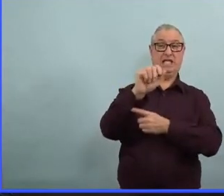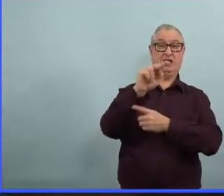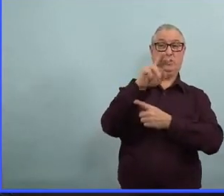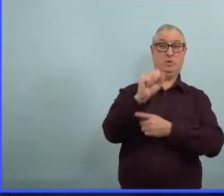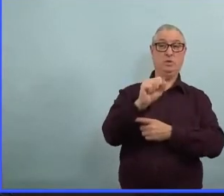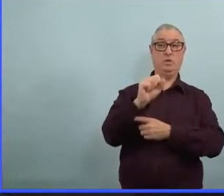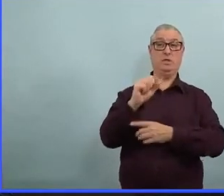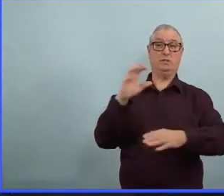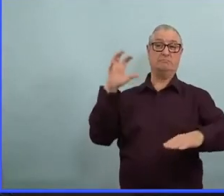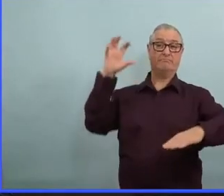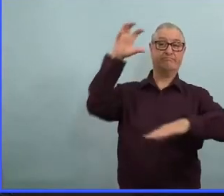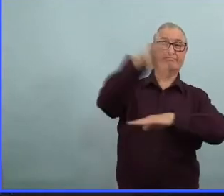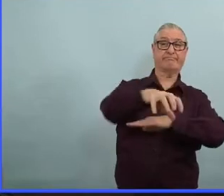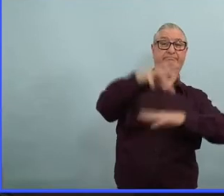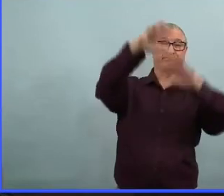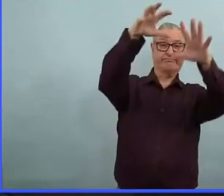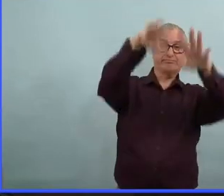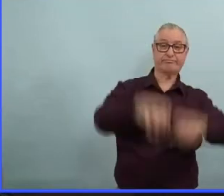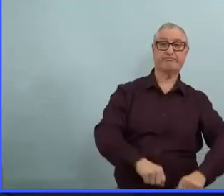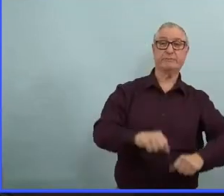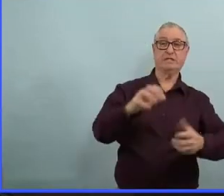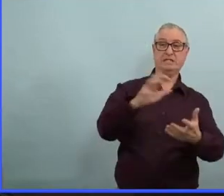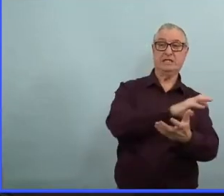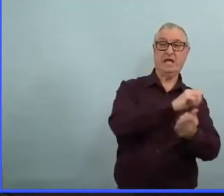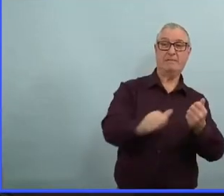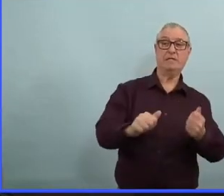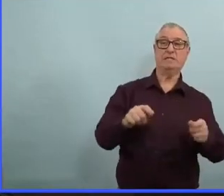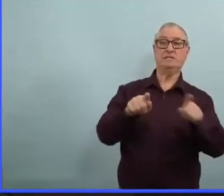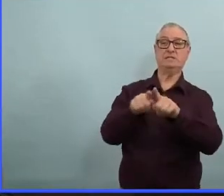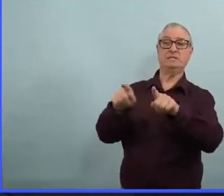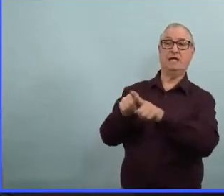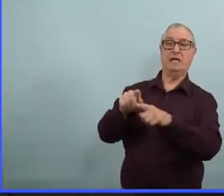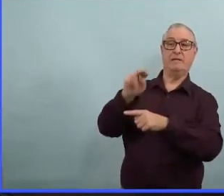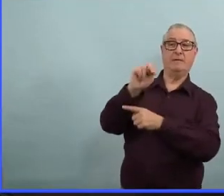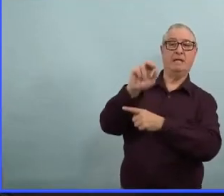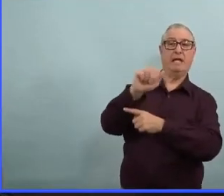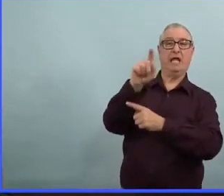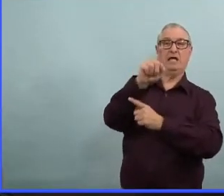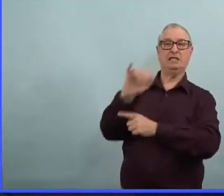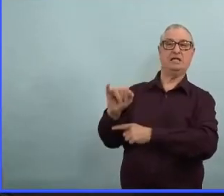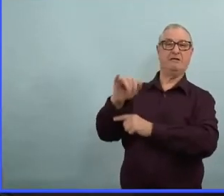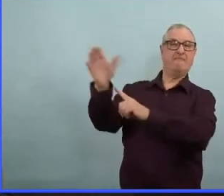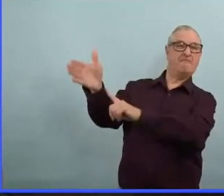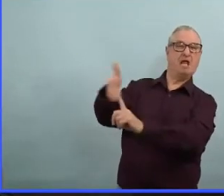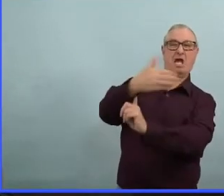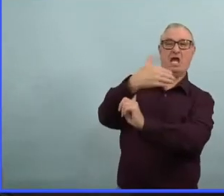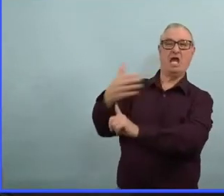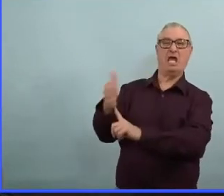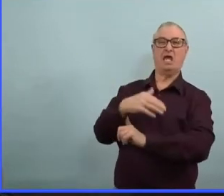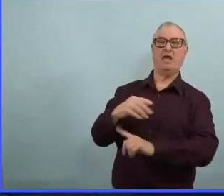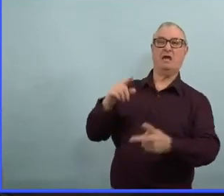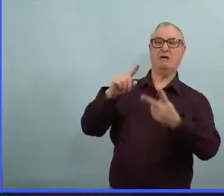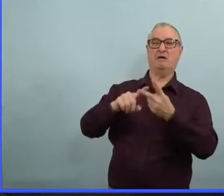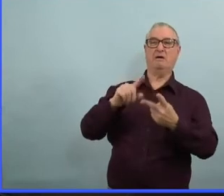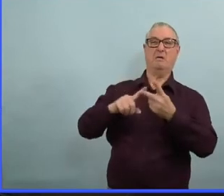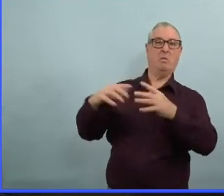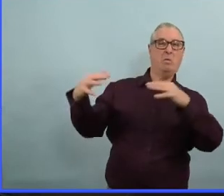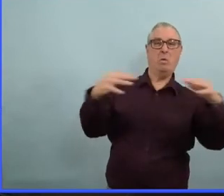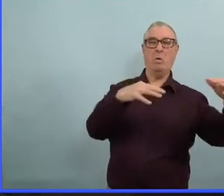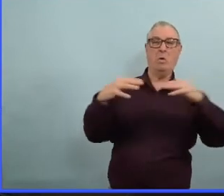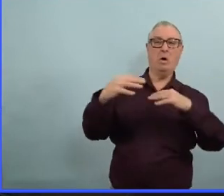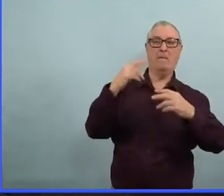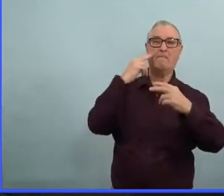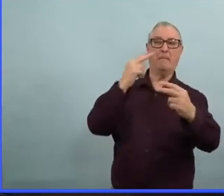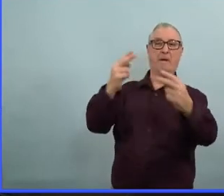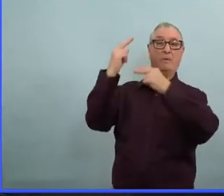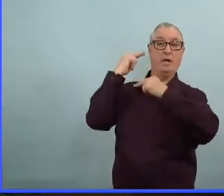Canada c'était bien plus grave que tous ces gens qui ont agité des drapeaux nazis. Bon